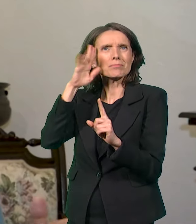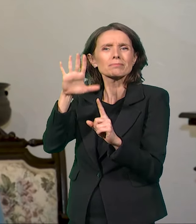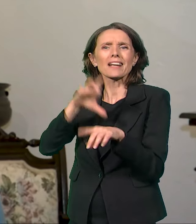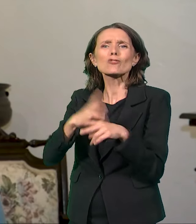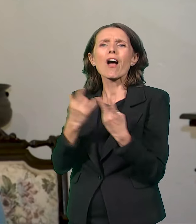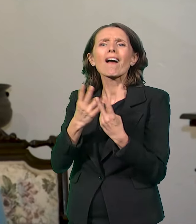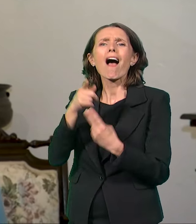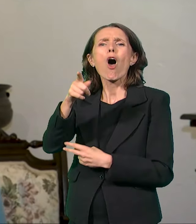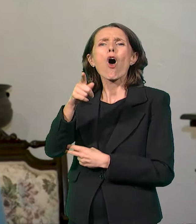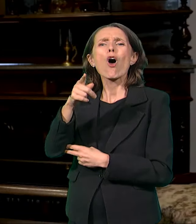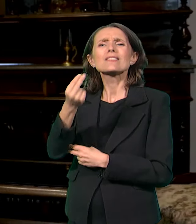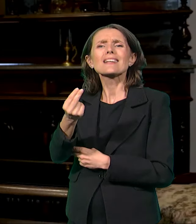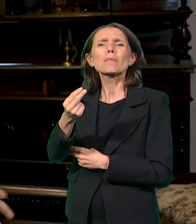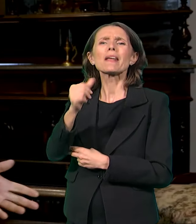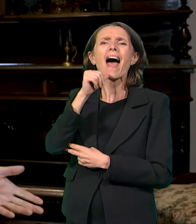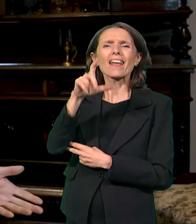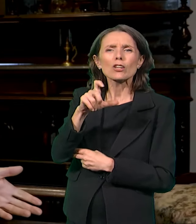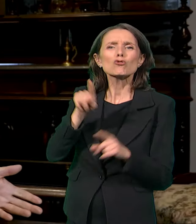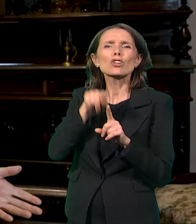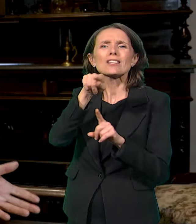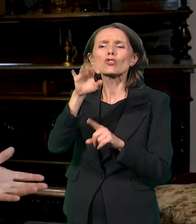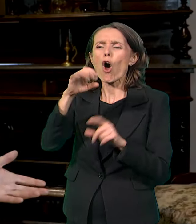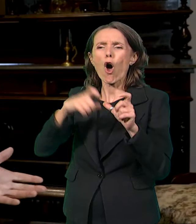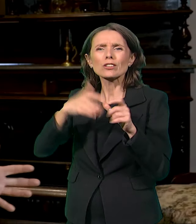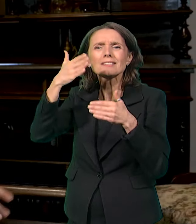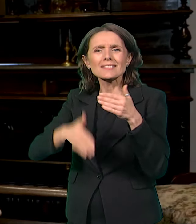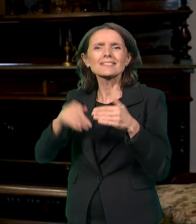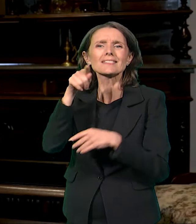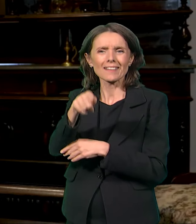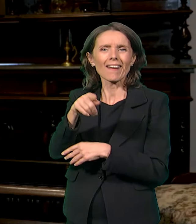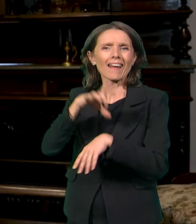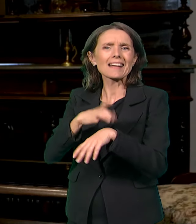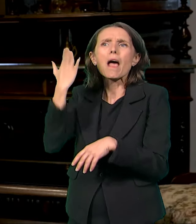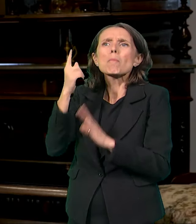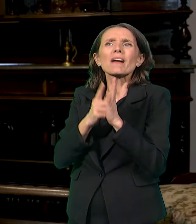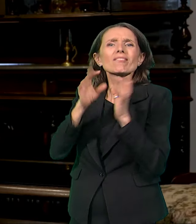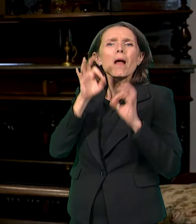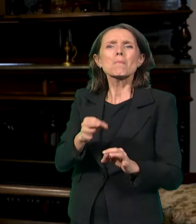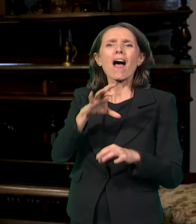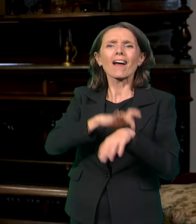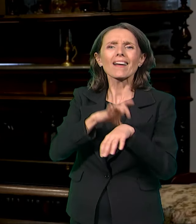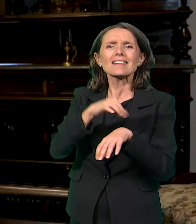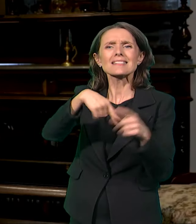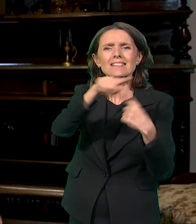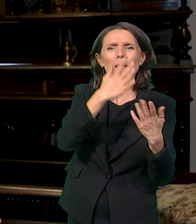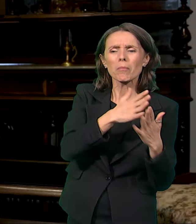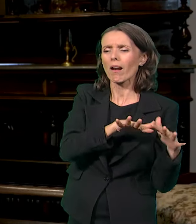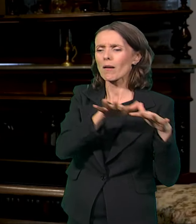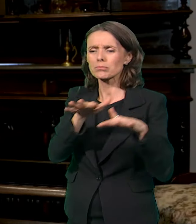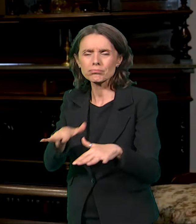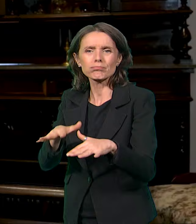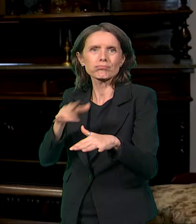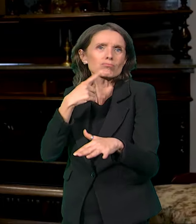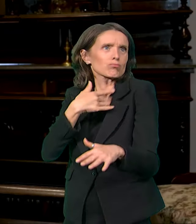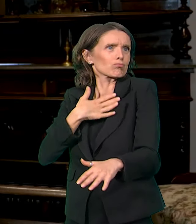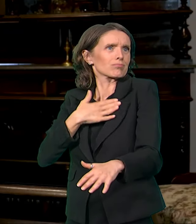Grci boravili na ovim prostorima. Je li tako ili nije, to je već stvar predanja i nekih narednih